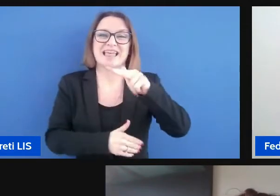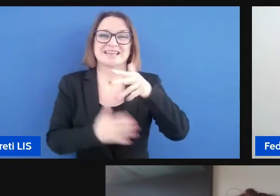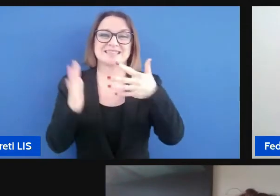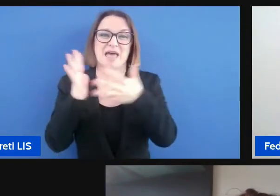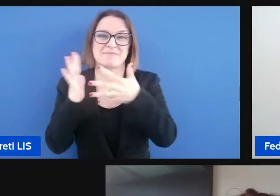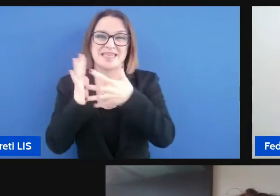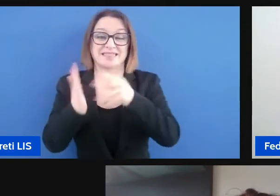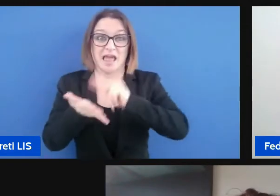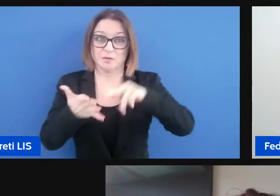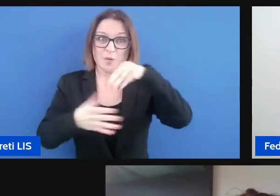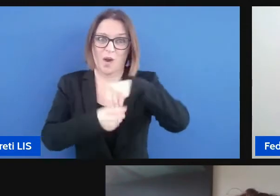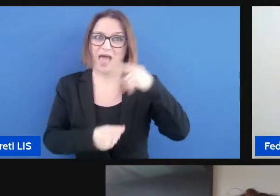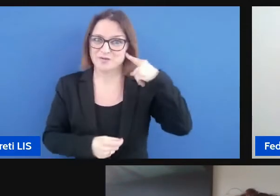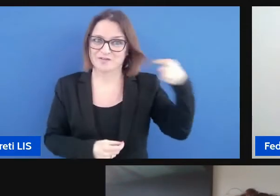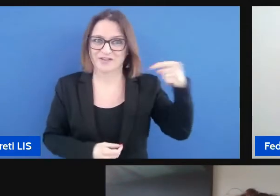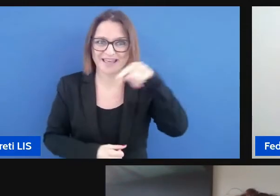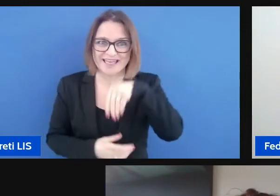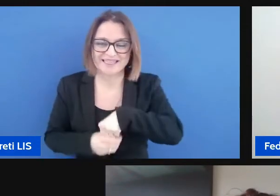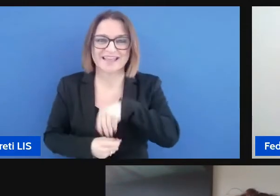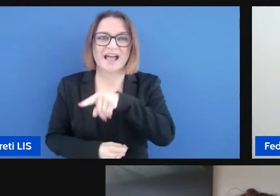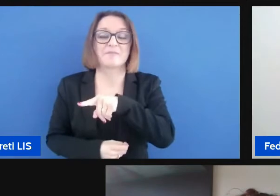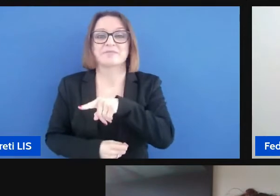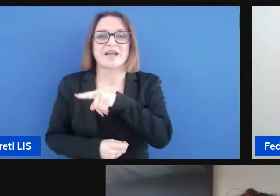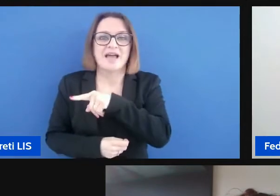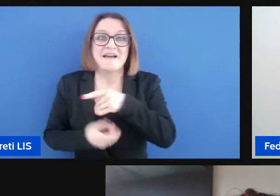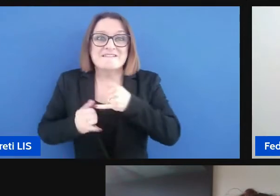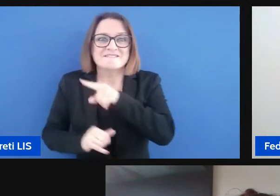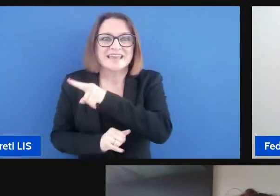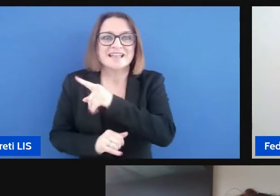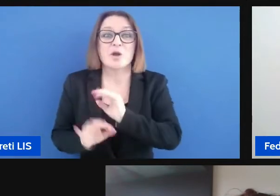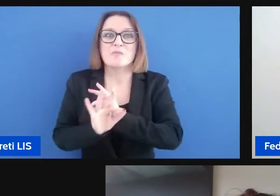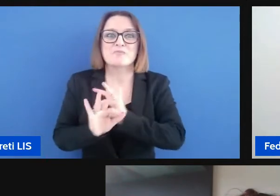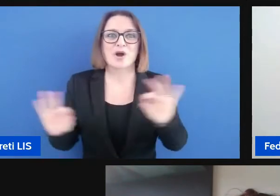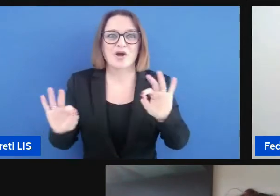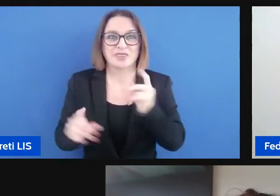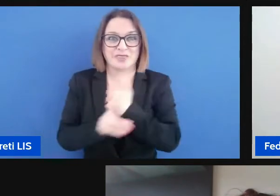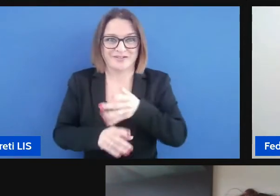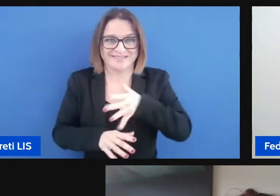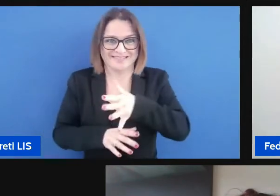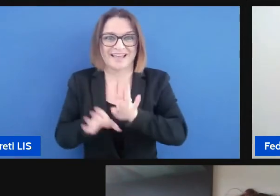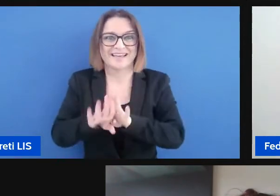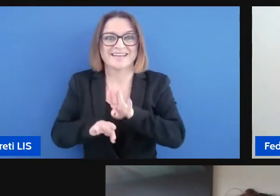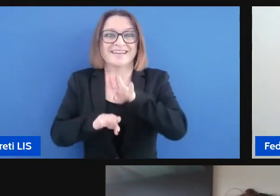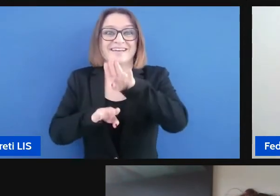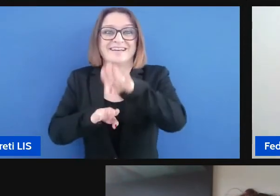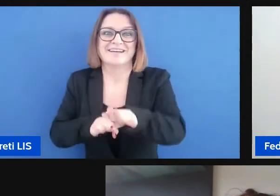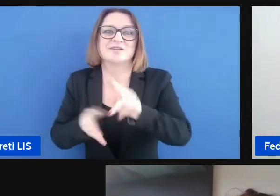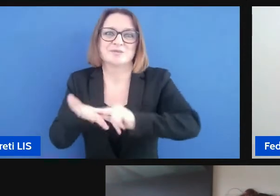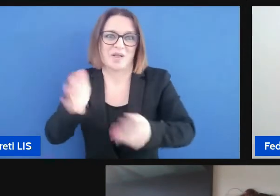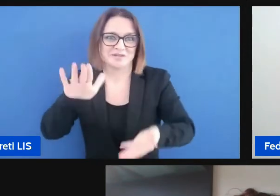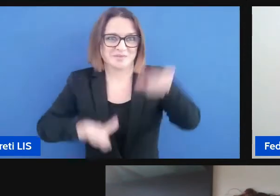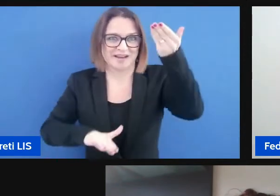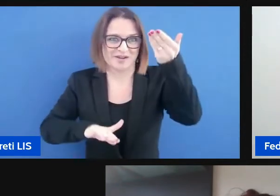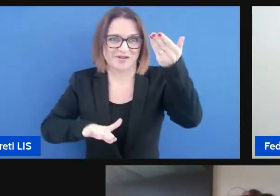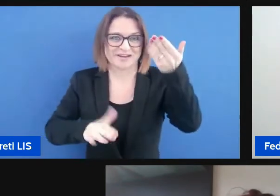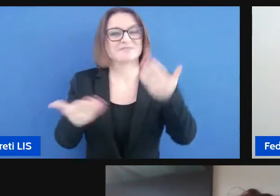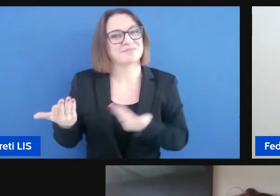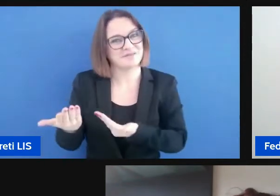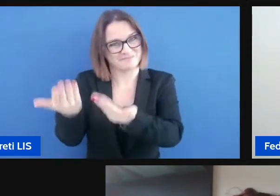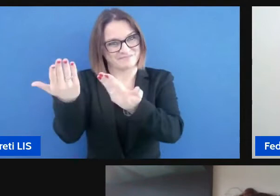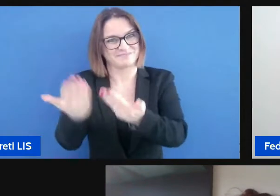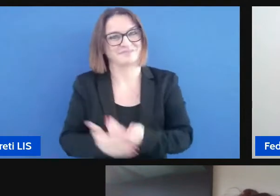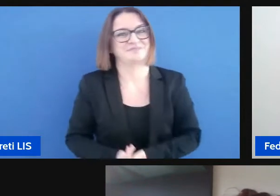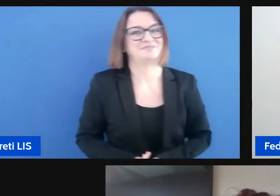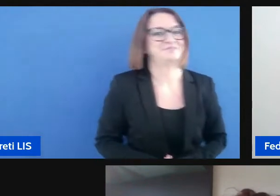audiofonitica ormai pronto a fare il grande salto nella secondaria di secondo grado a lei Rossella grazie